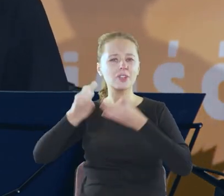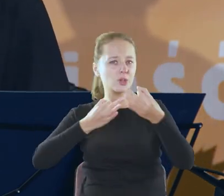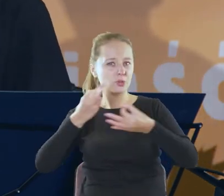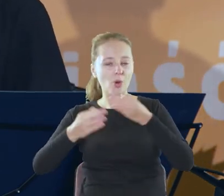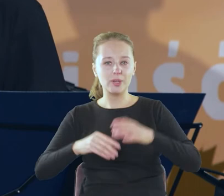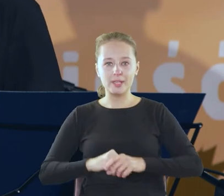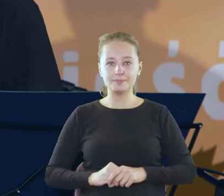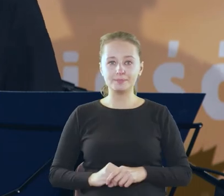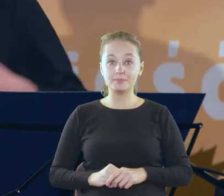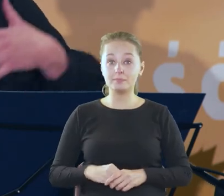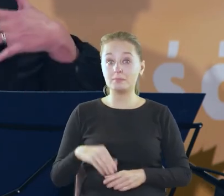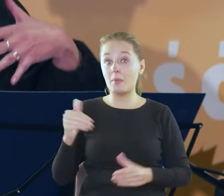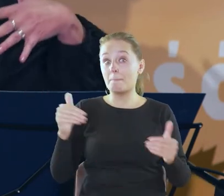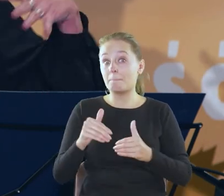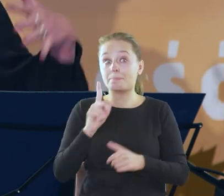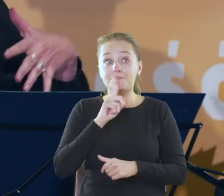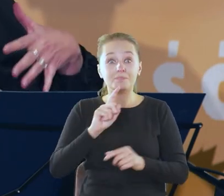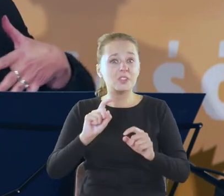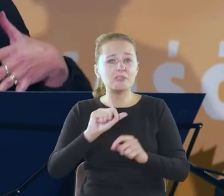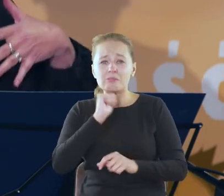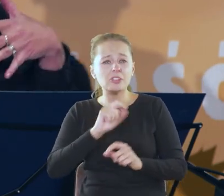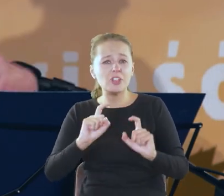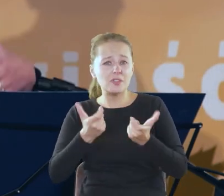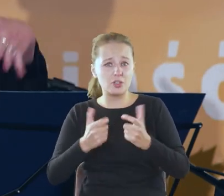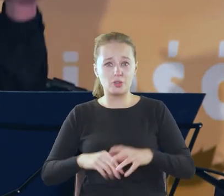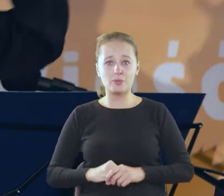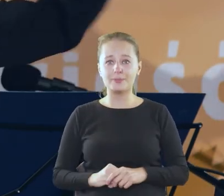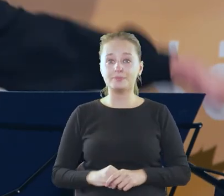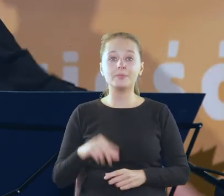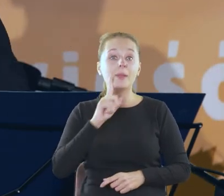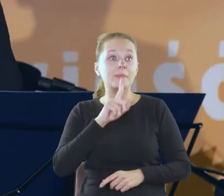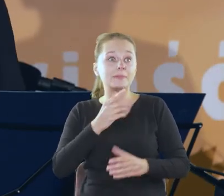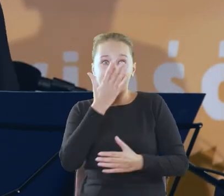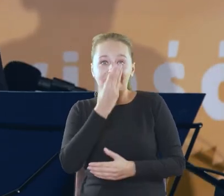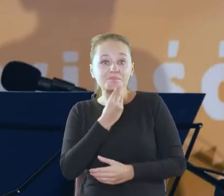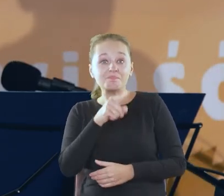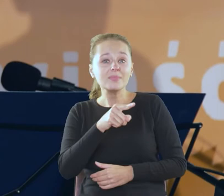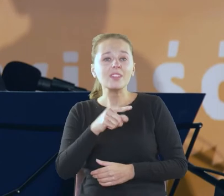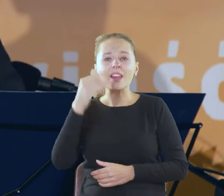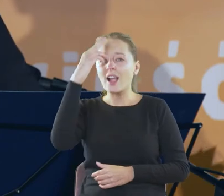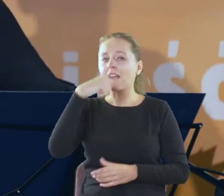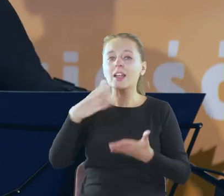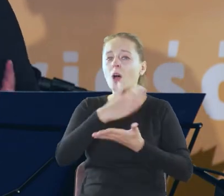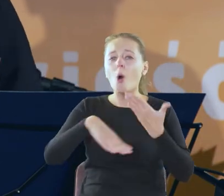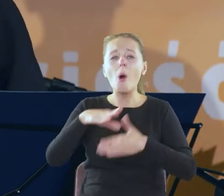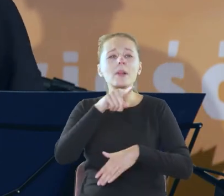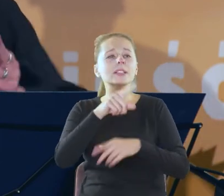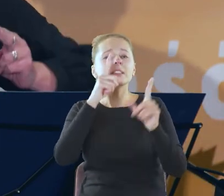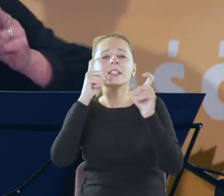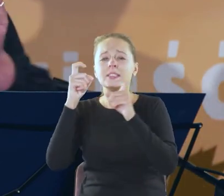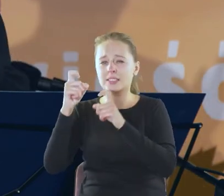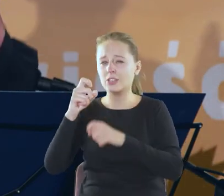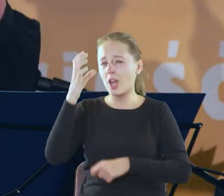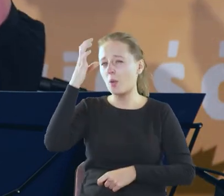może wcale się to nie zdarza no bo właściwie jaki jest status tego dnia tego krajobrazu i tej fotograficznej Elizy